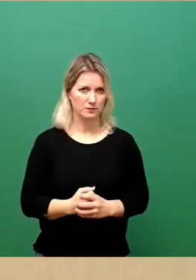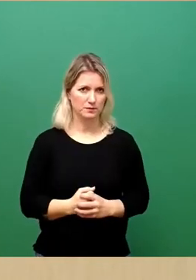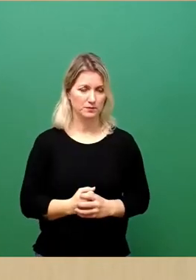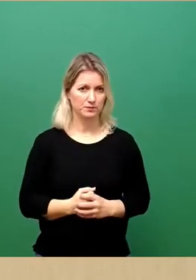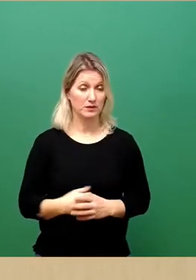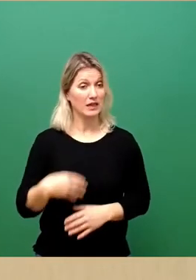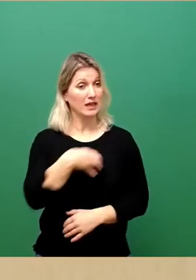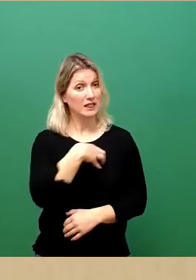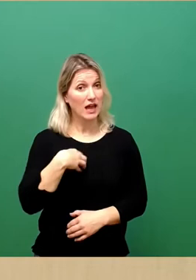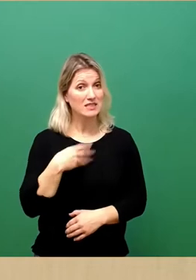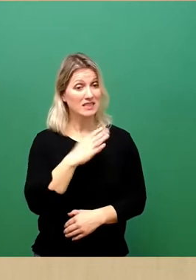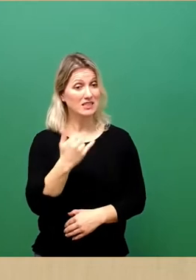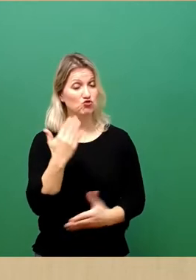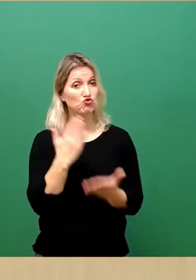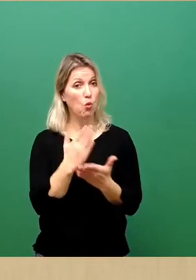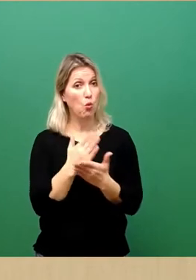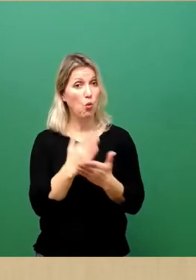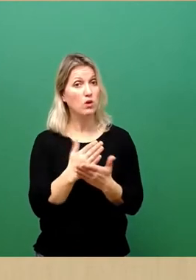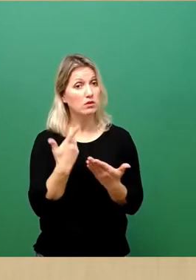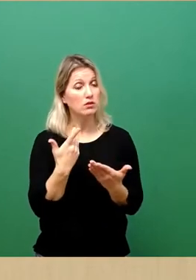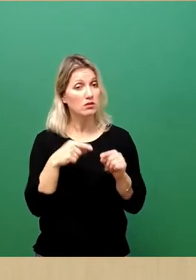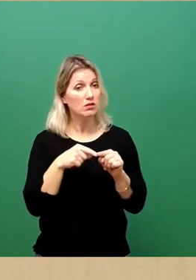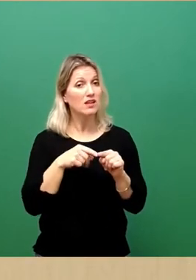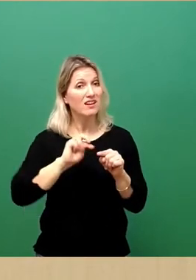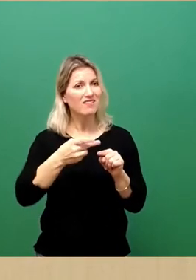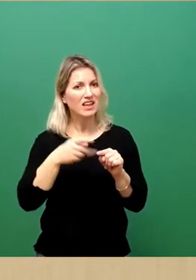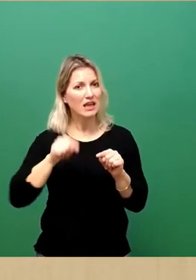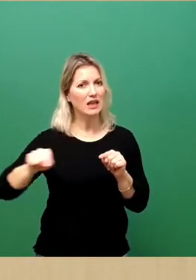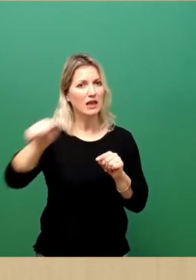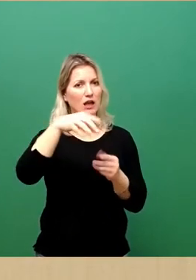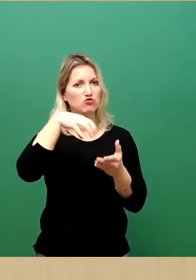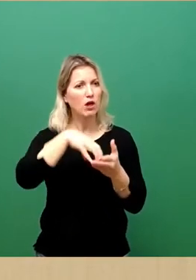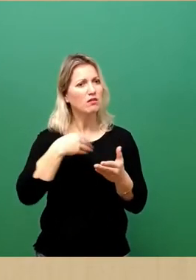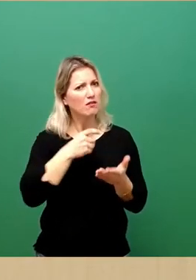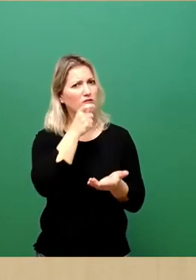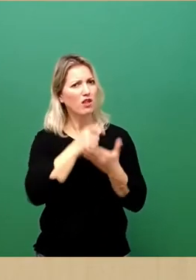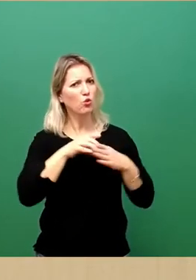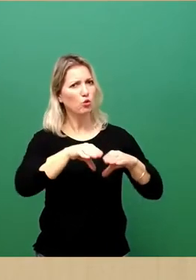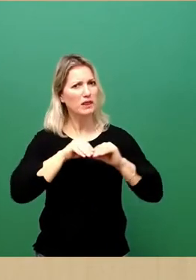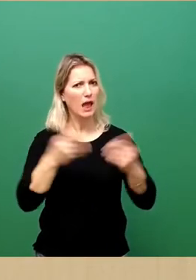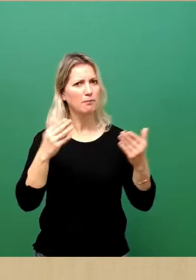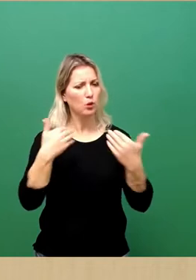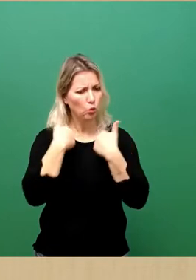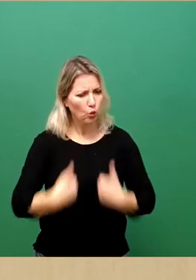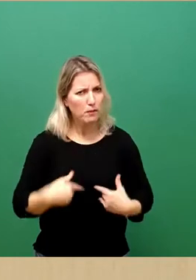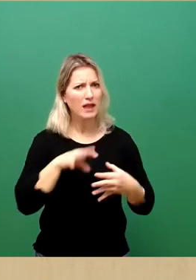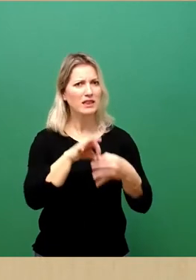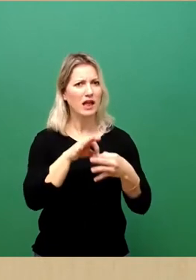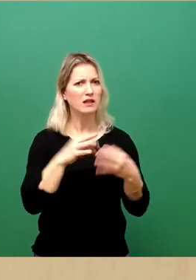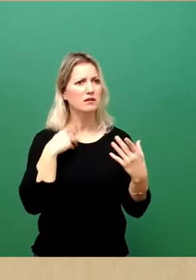jetzt Teil einer Vielzahl von Städten, die Verantwortung übernehmen für Humanität, für Solidarität, für Weltoffenheit.